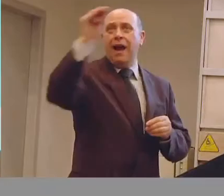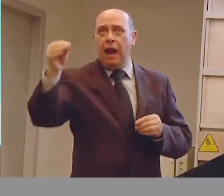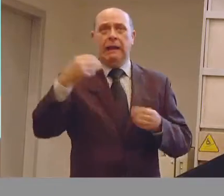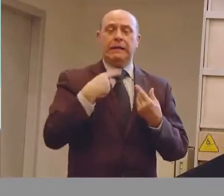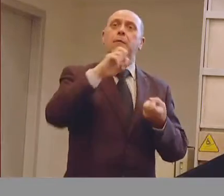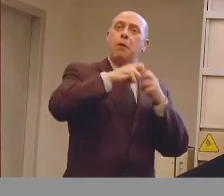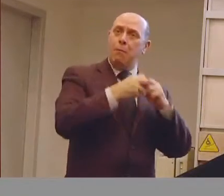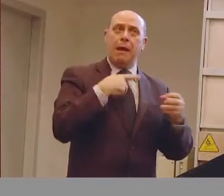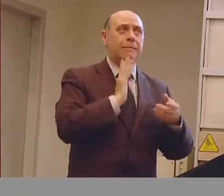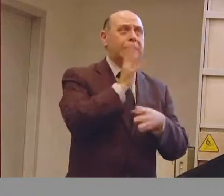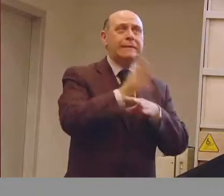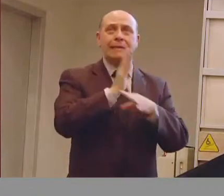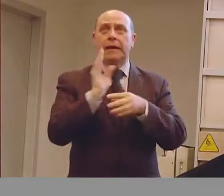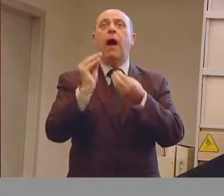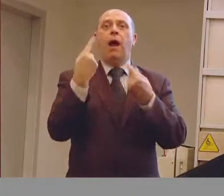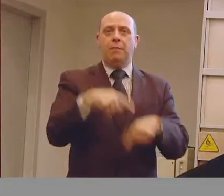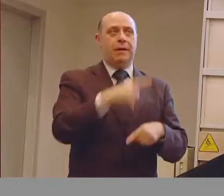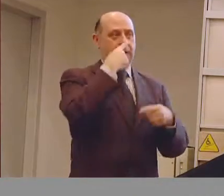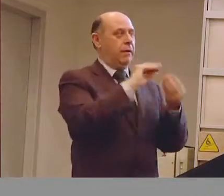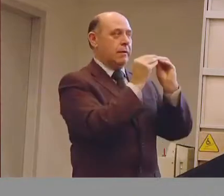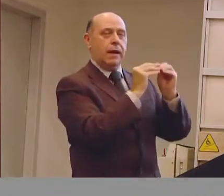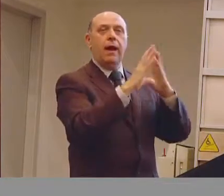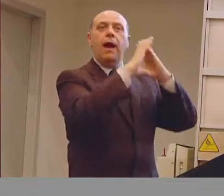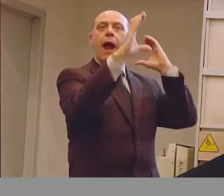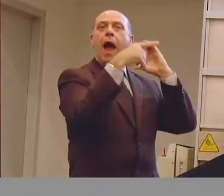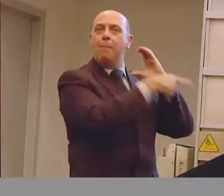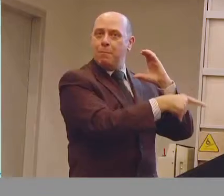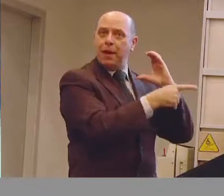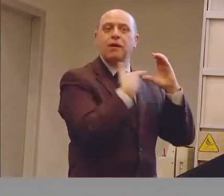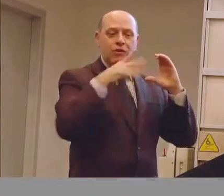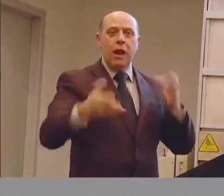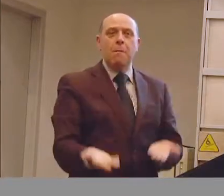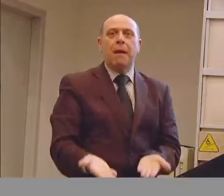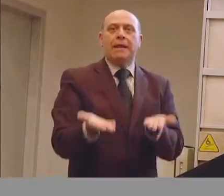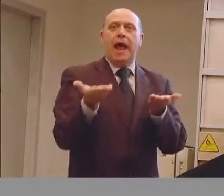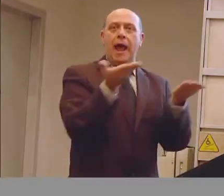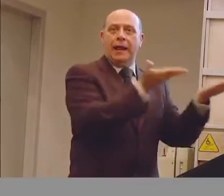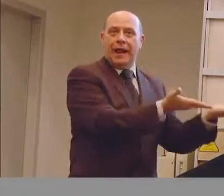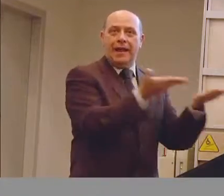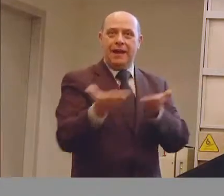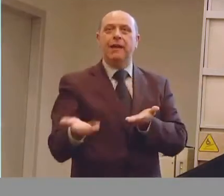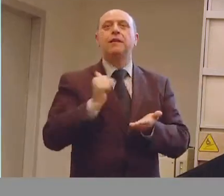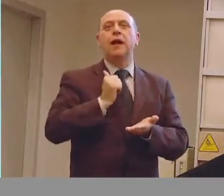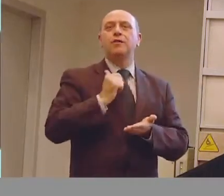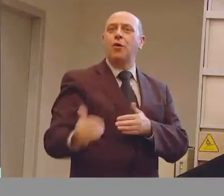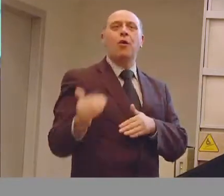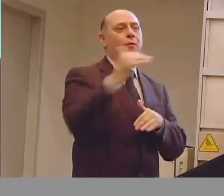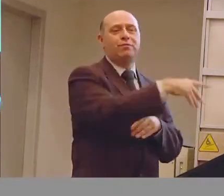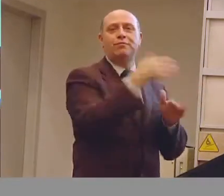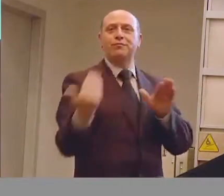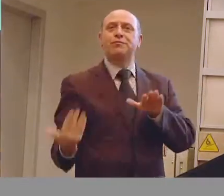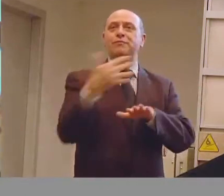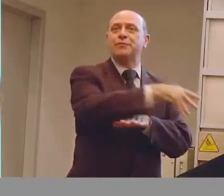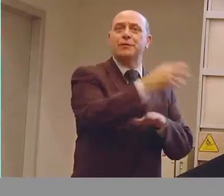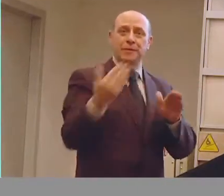dell'accessibilità e quindi il camper che vedete è stato dotato di una pedana per poter entrare in autonomia, abbiamo tutti gli